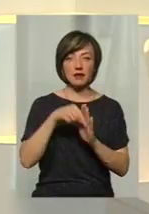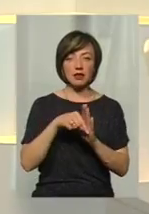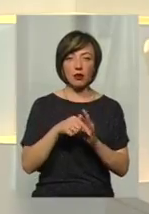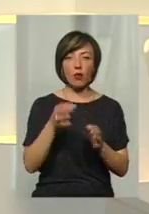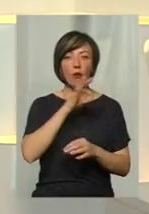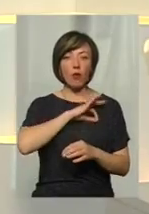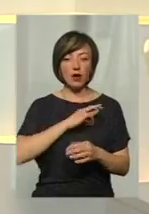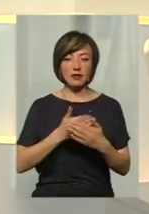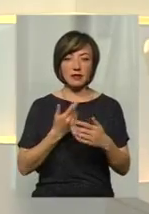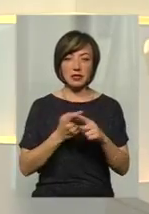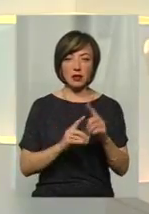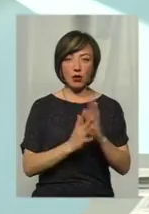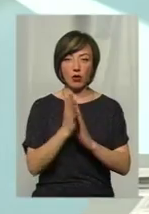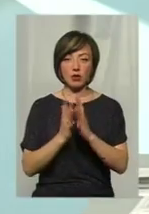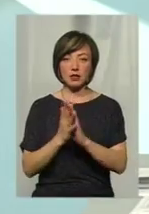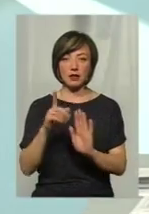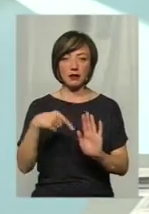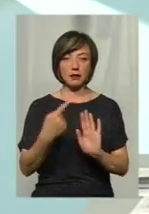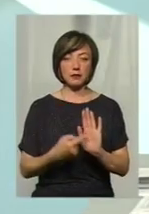чи якась корисна дія у цих рослинах?